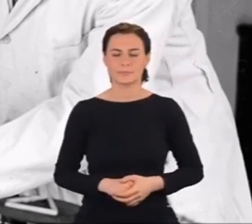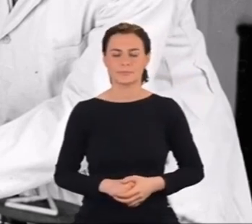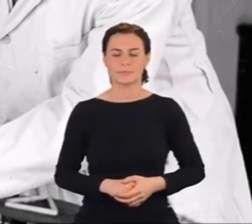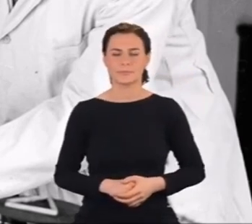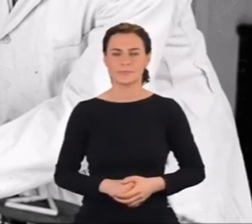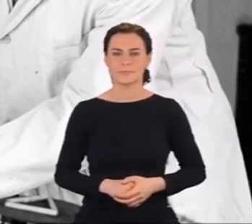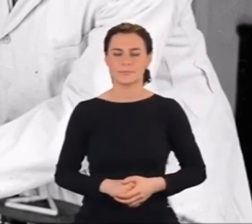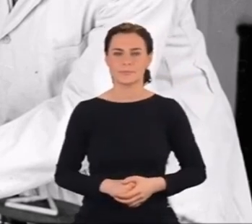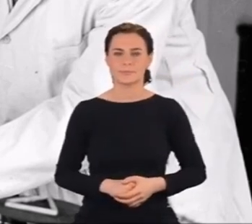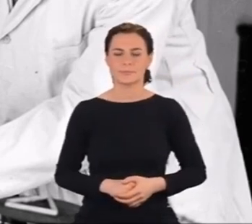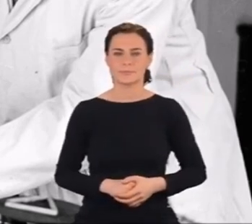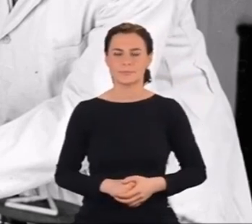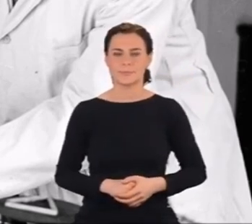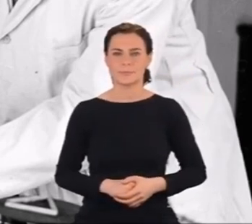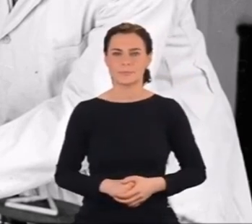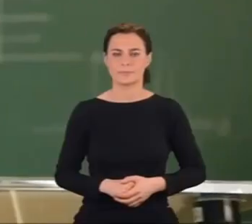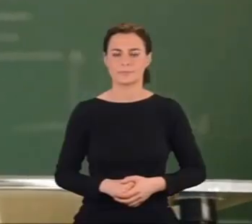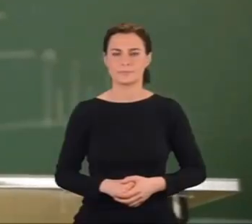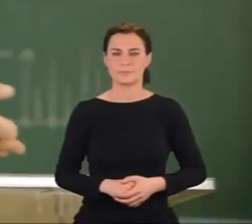Majorana